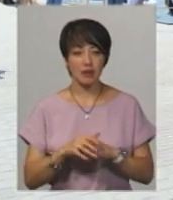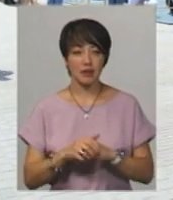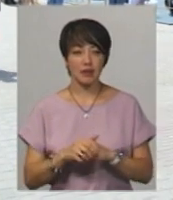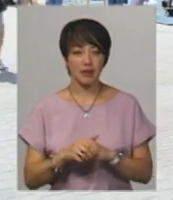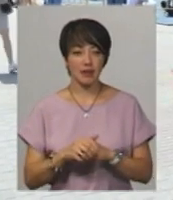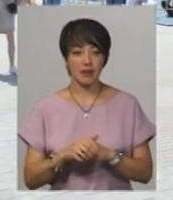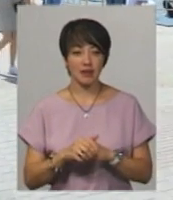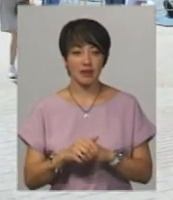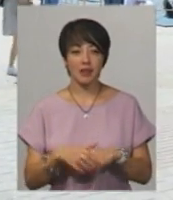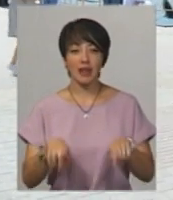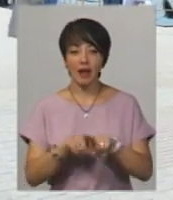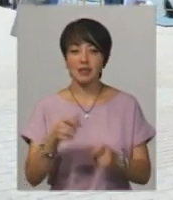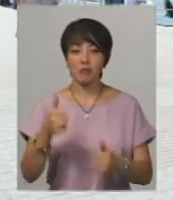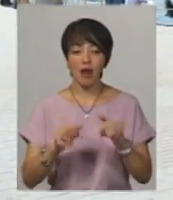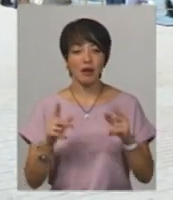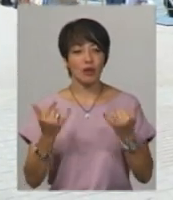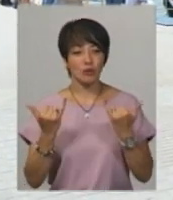Наталія Томосяк.